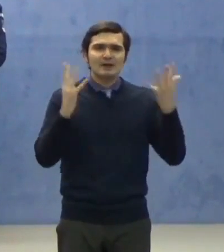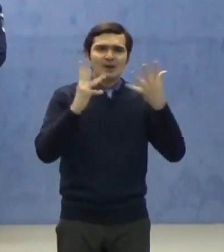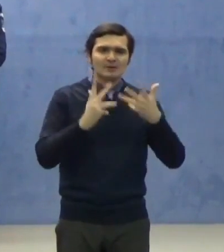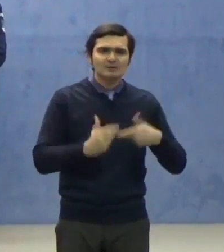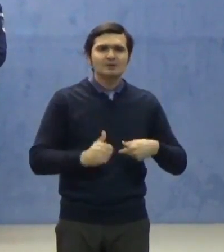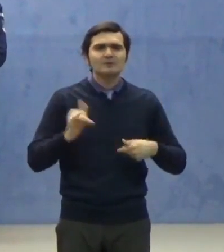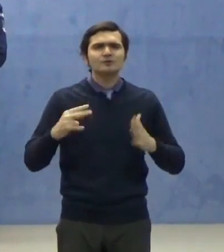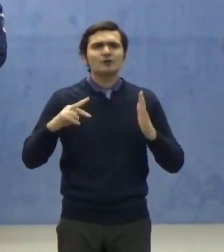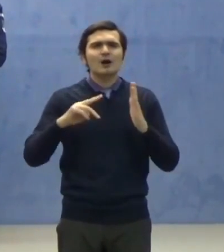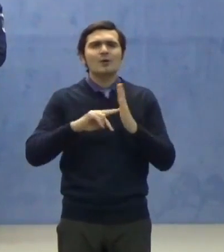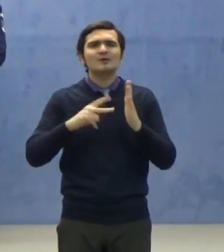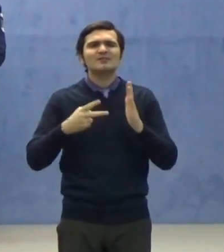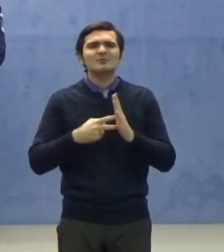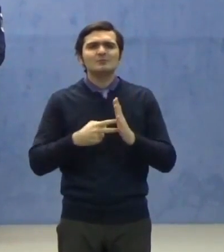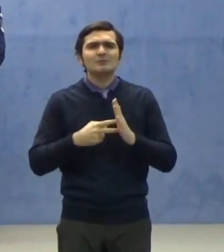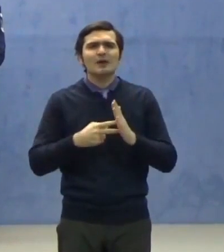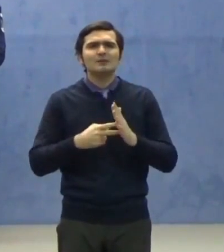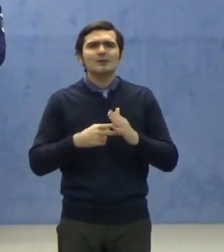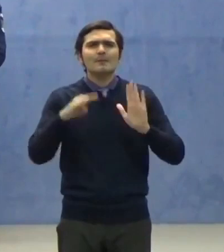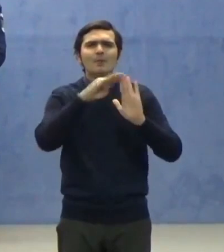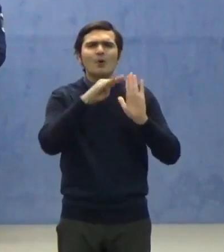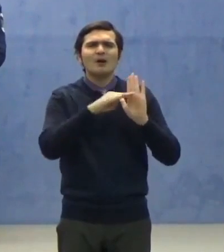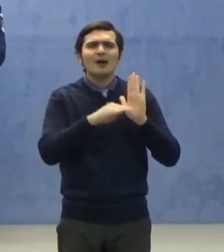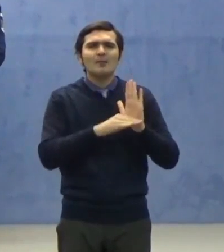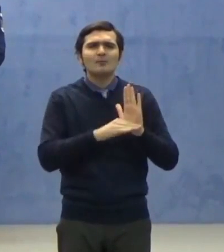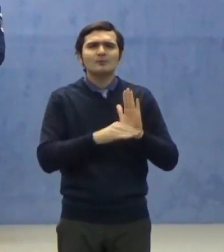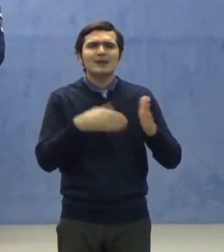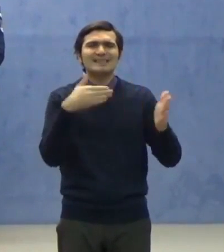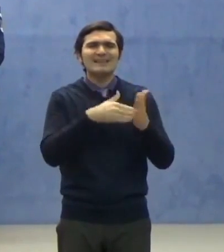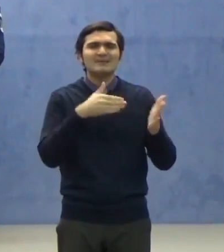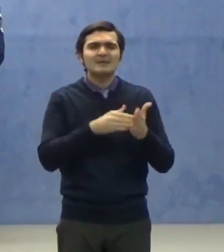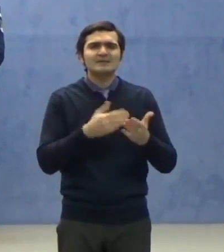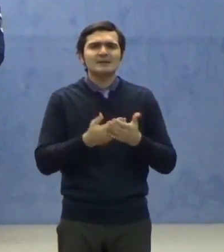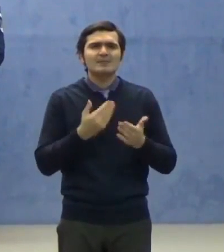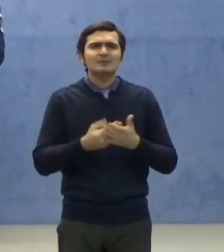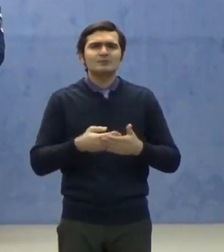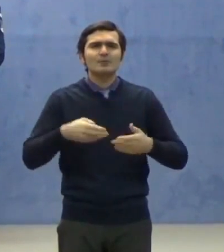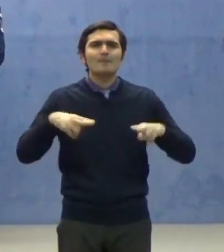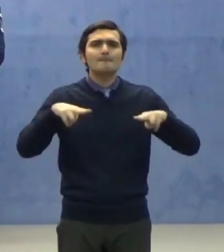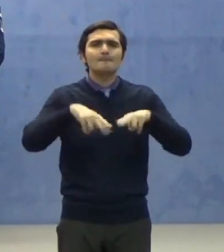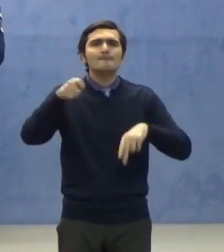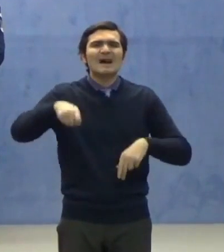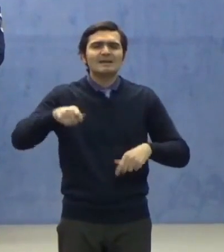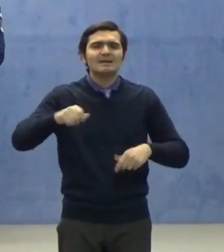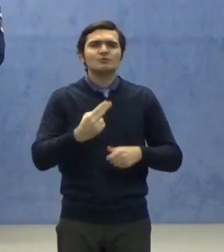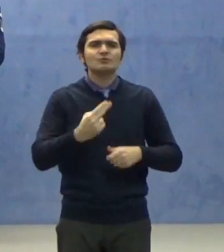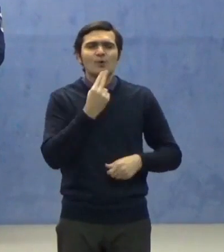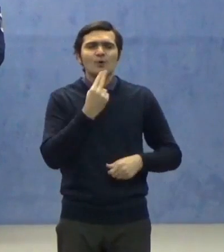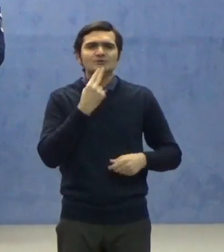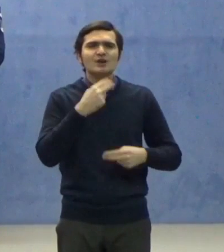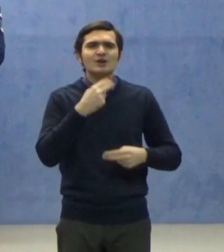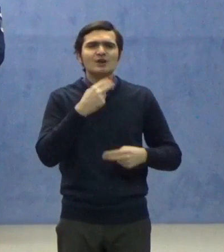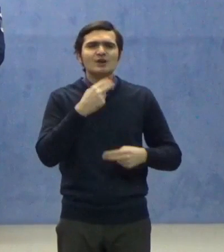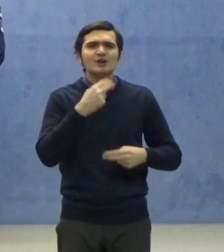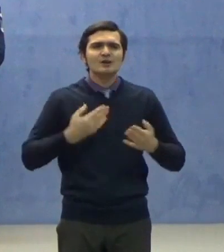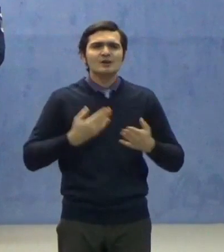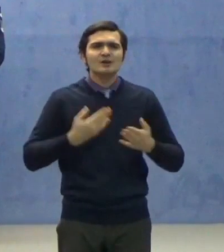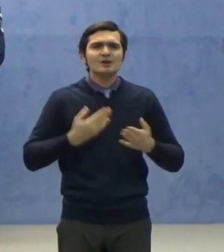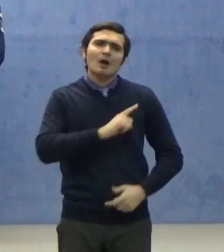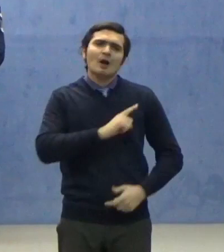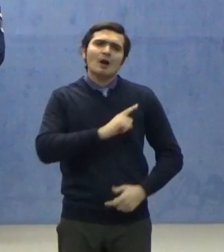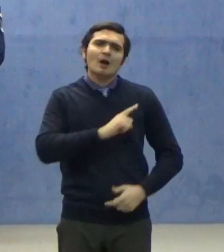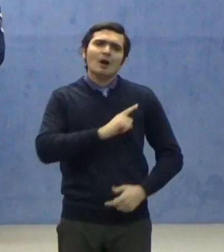programul intervenției al unităților de parchet și de poliție judiciară pentru a fi în măsură să asigurăm un răspuns